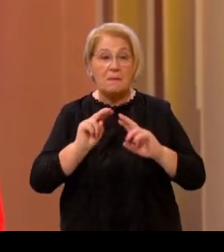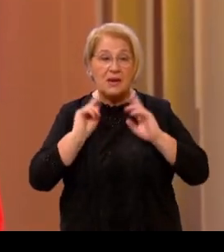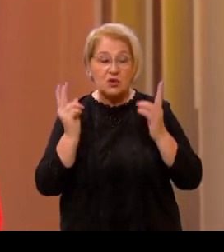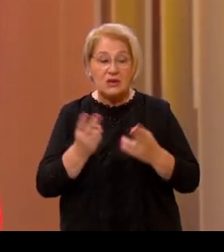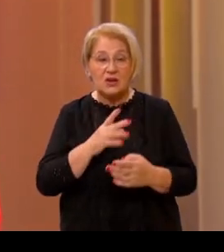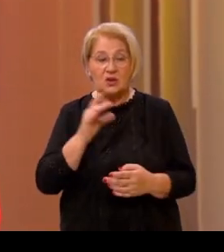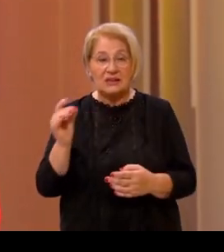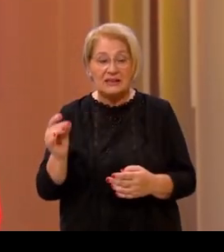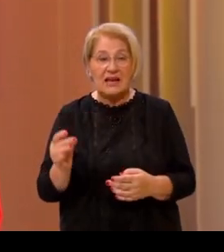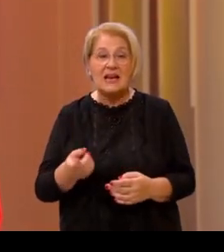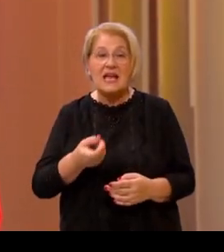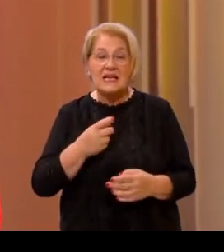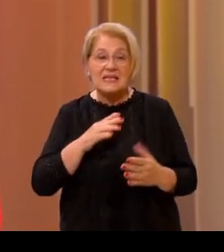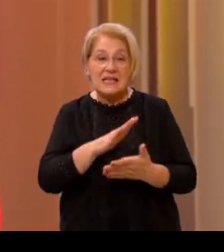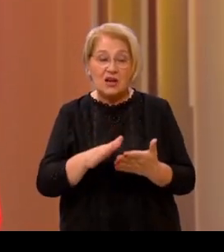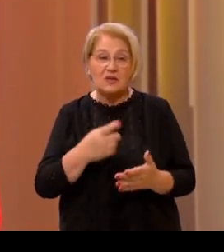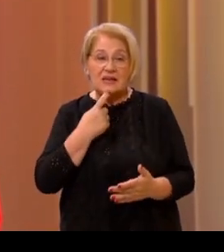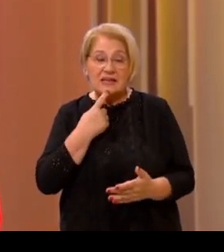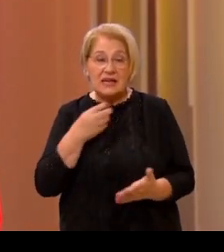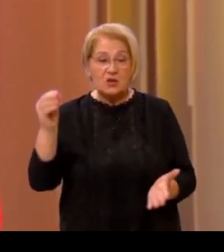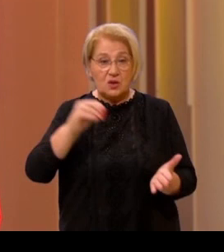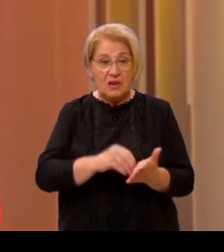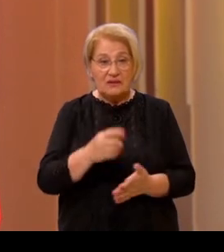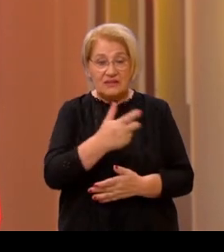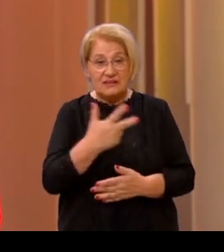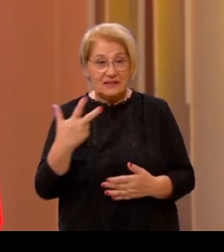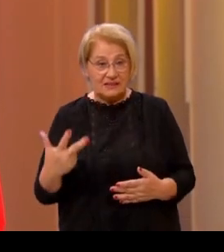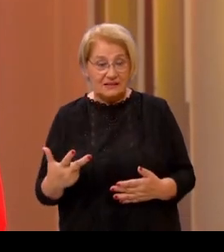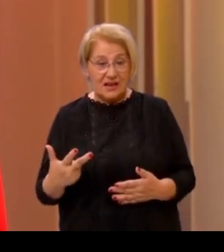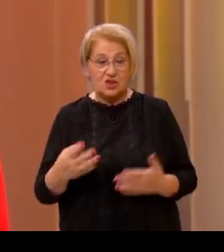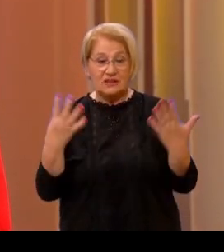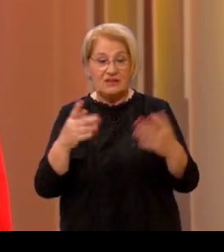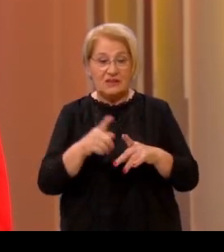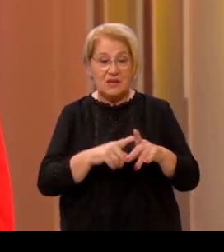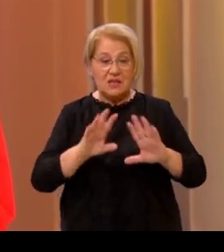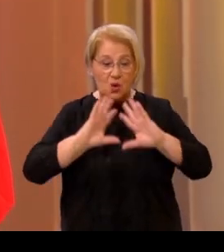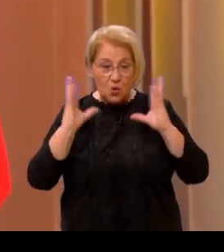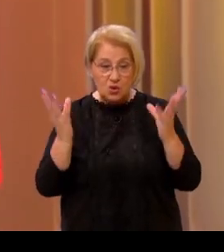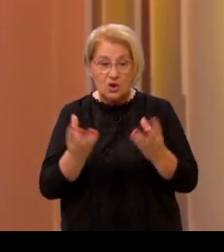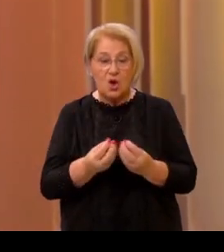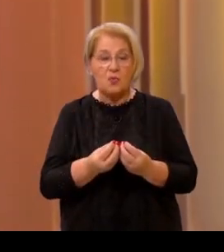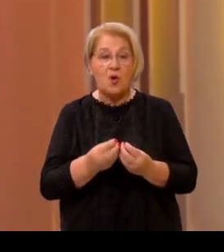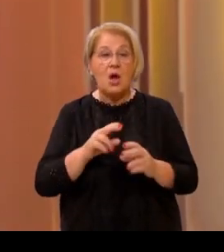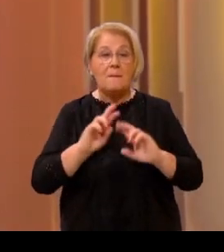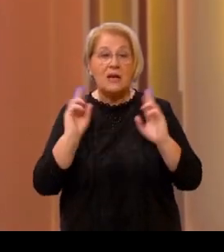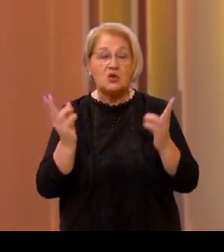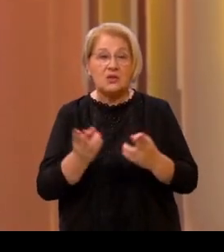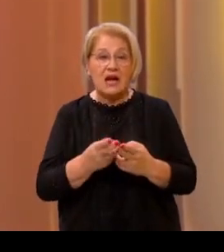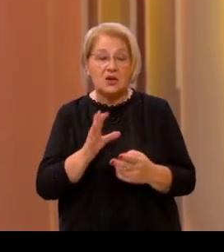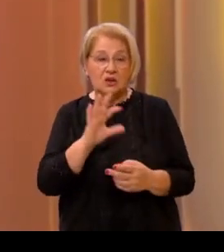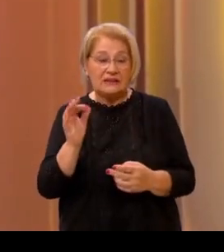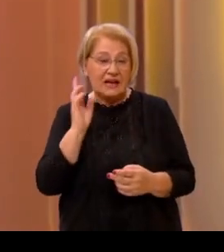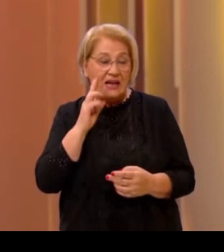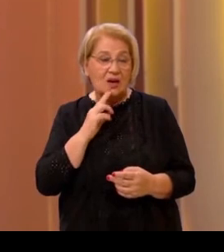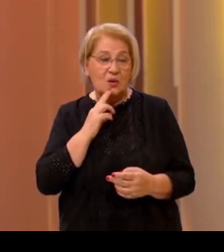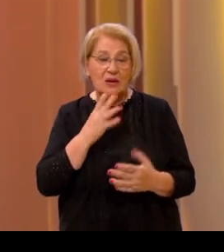dana znakovnih jezika koji se obilježava 23. rujna u sklopu Međunarodnog tjedna gluhih. A vama hvala što ste